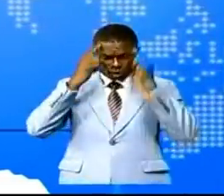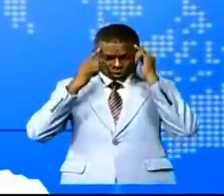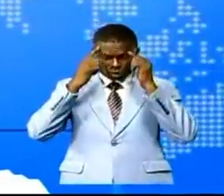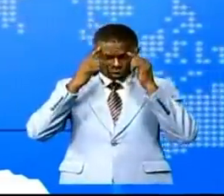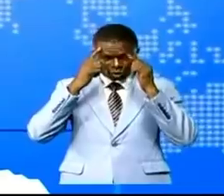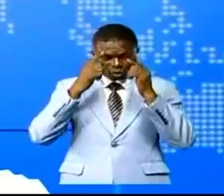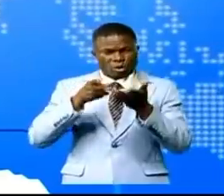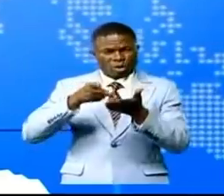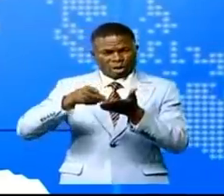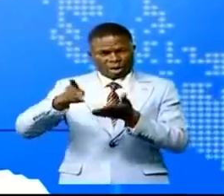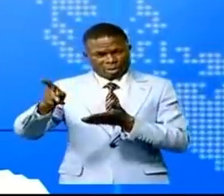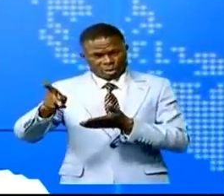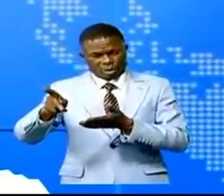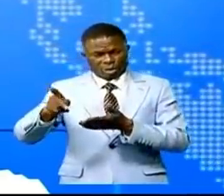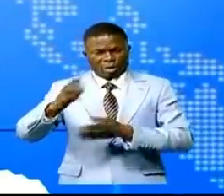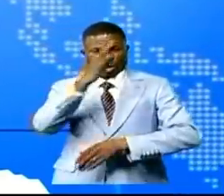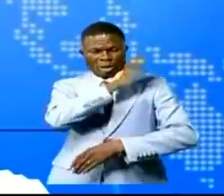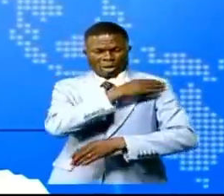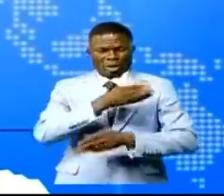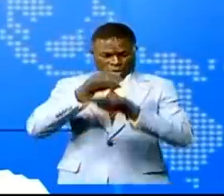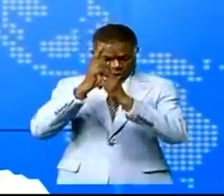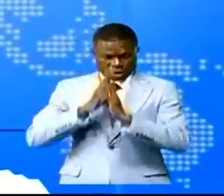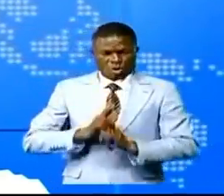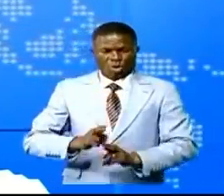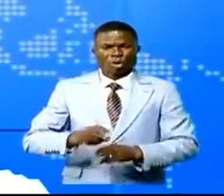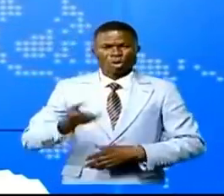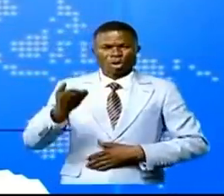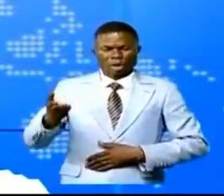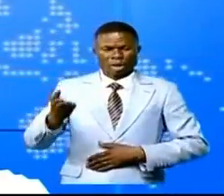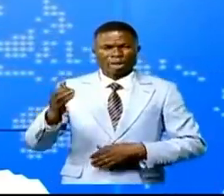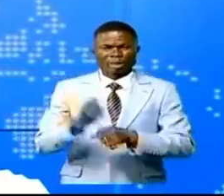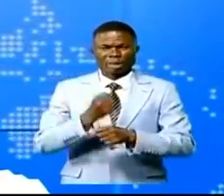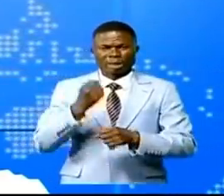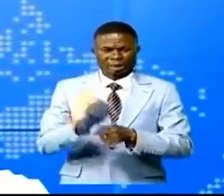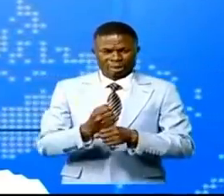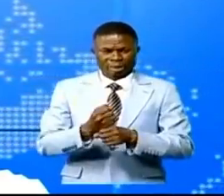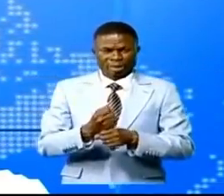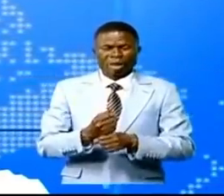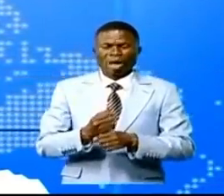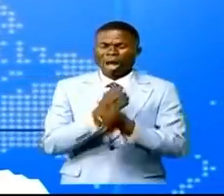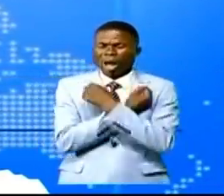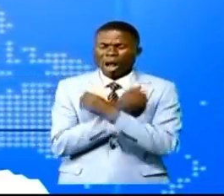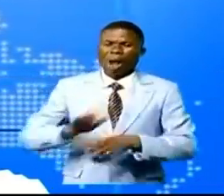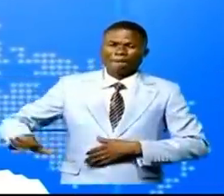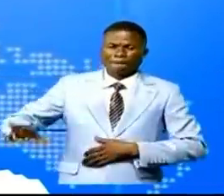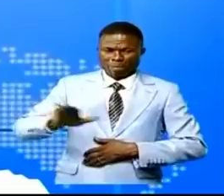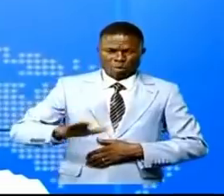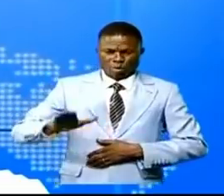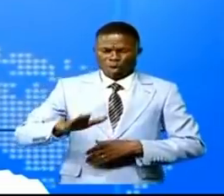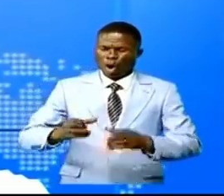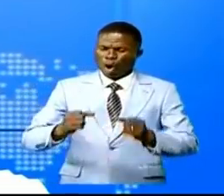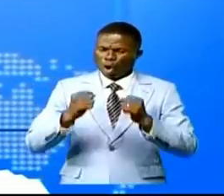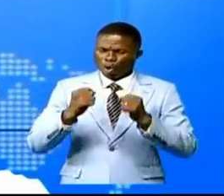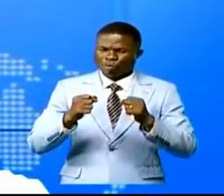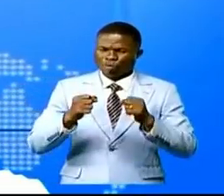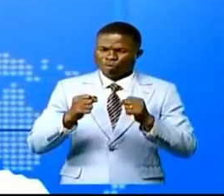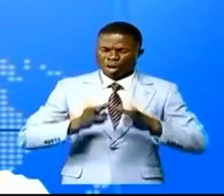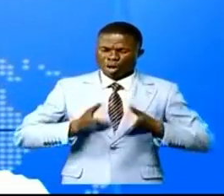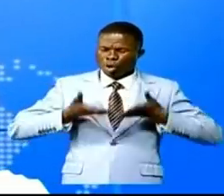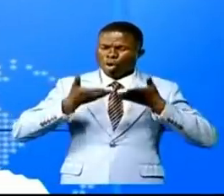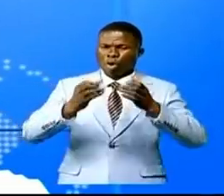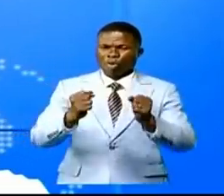récompenser à titre posthume son sens élevé d'un patriotisme très ardent et très dévoué